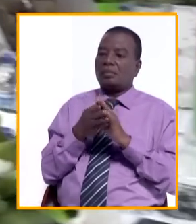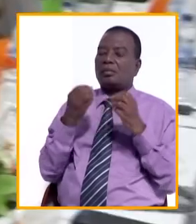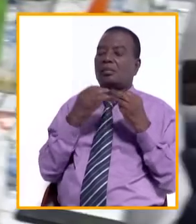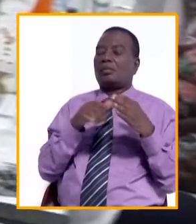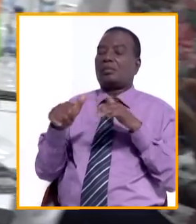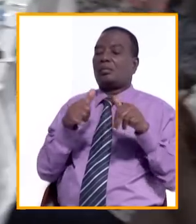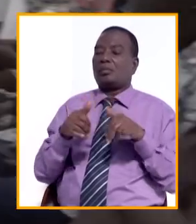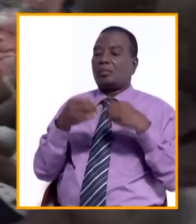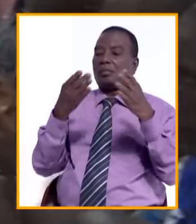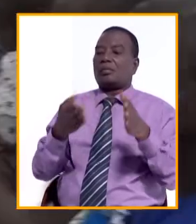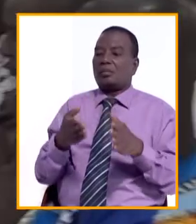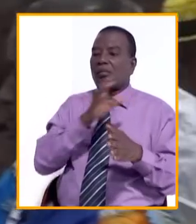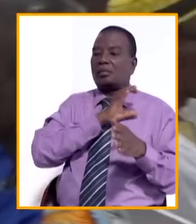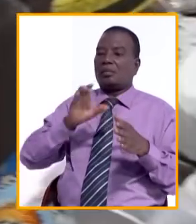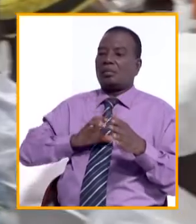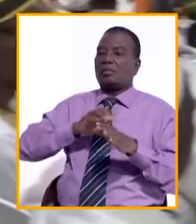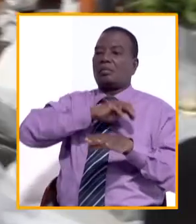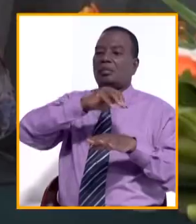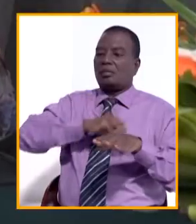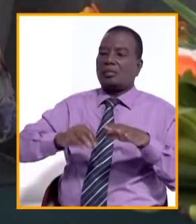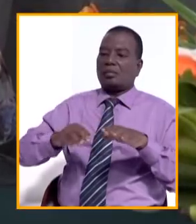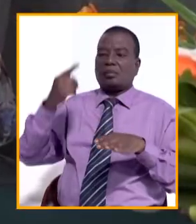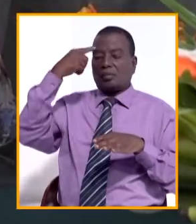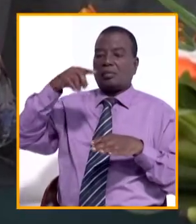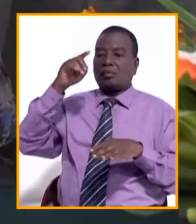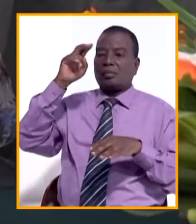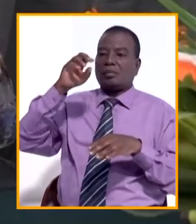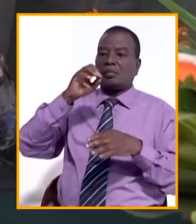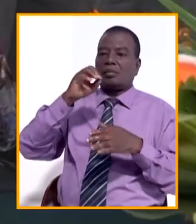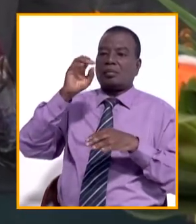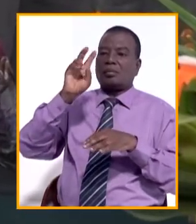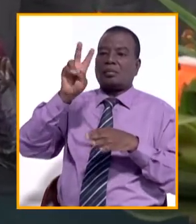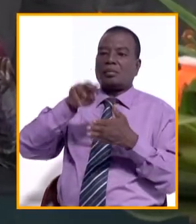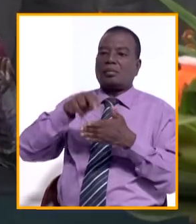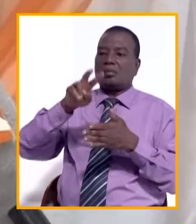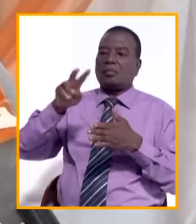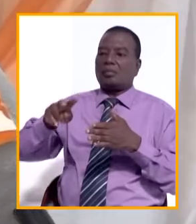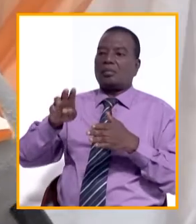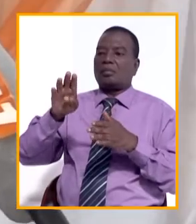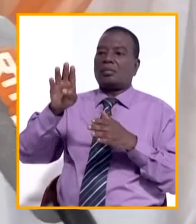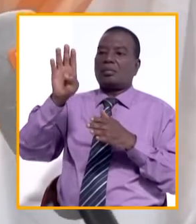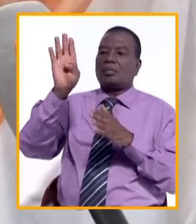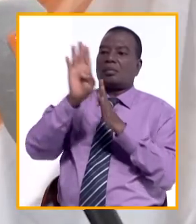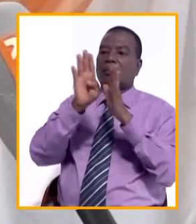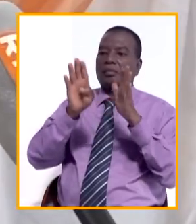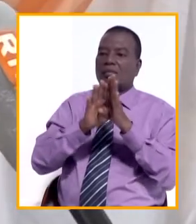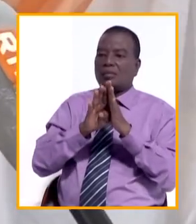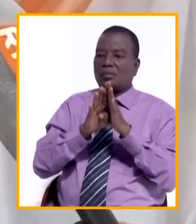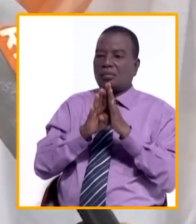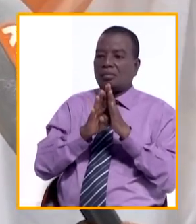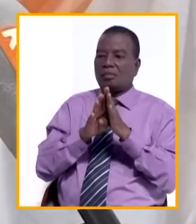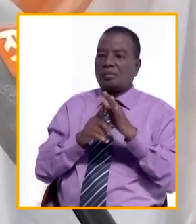'actions à mettre à l'actif du conseil municipal d'Assini pour le compte de l'année 2022. Un bilan a mis par cours des exercices